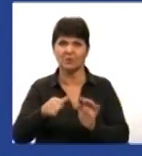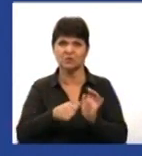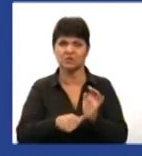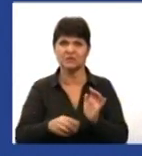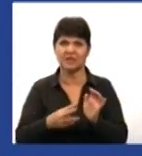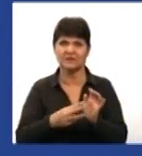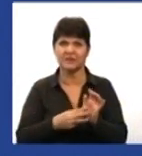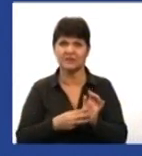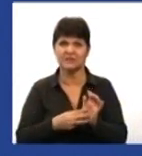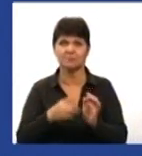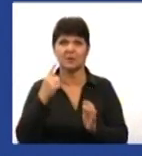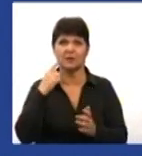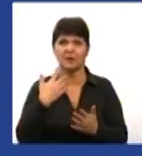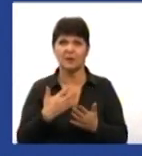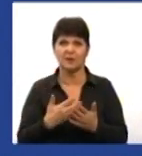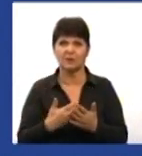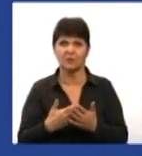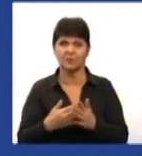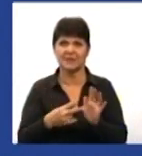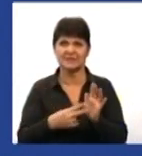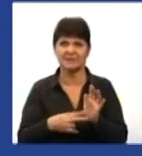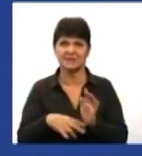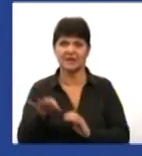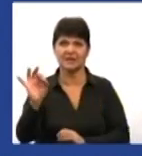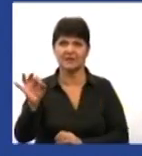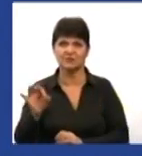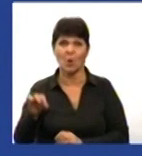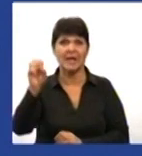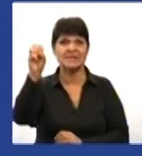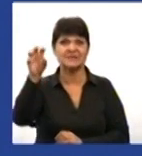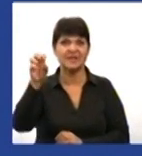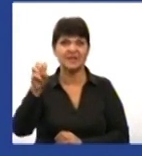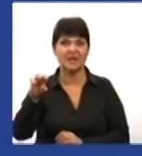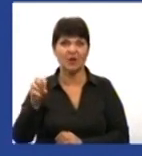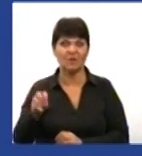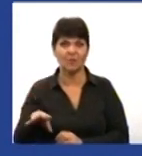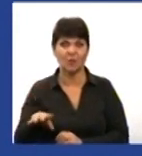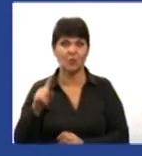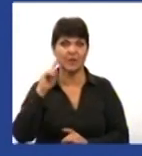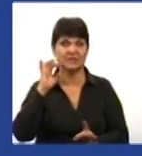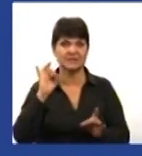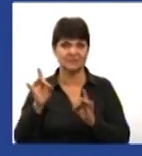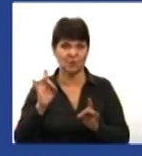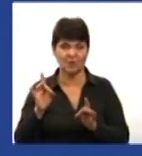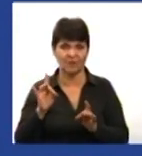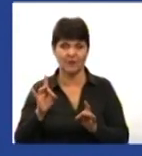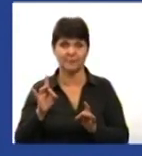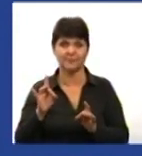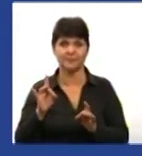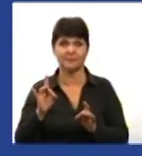Тобто, десь 80% світофорних об'єктів обладнано звуковою сигналізацією. При включенні